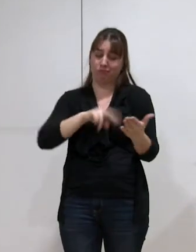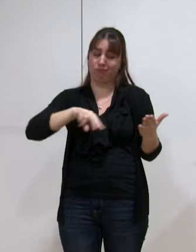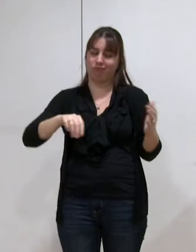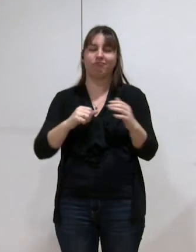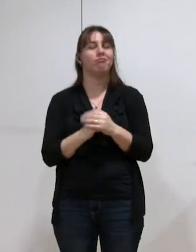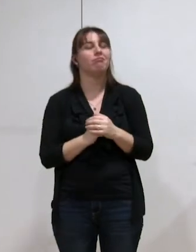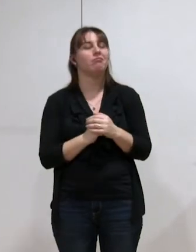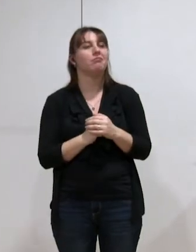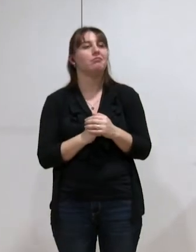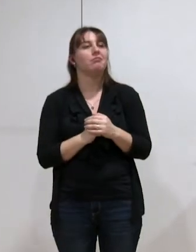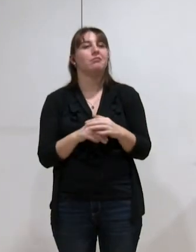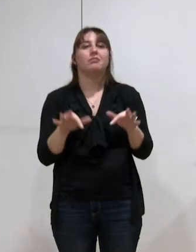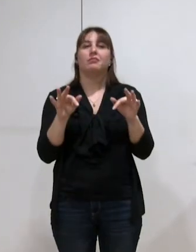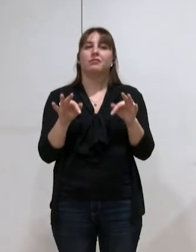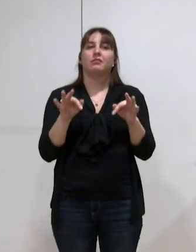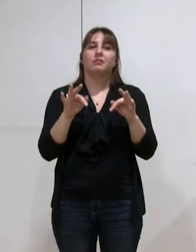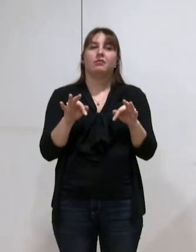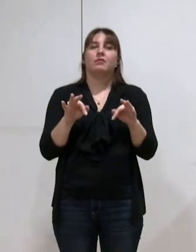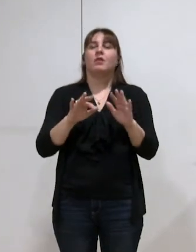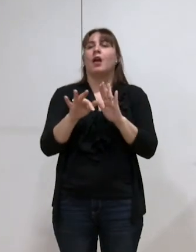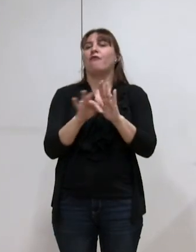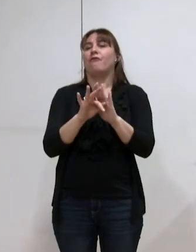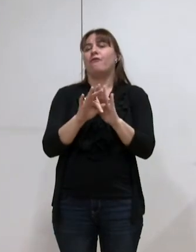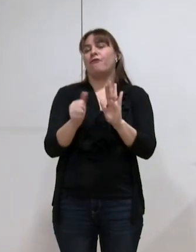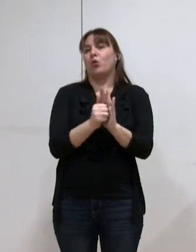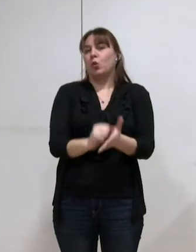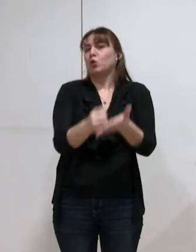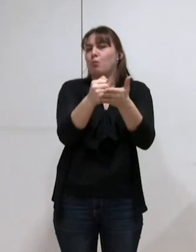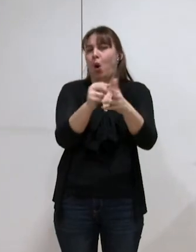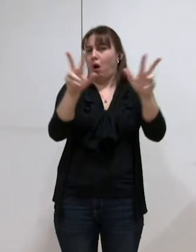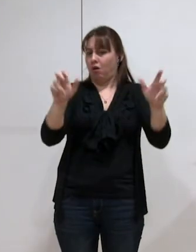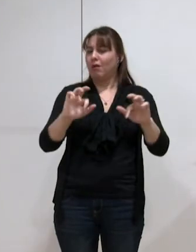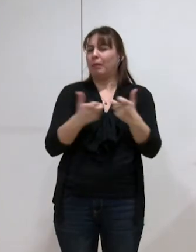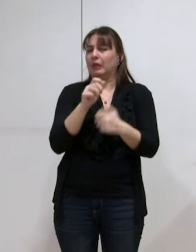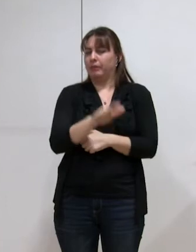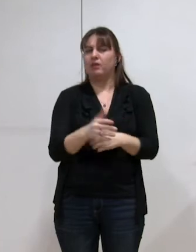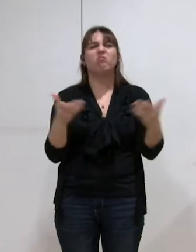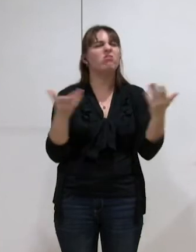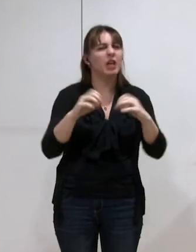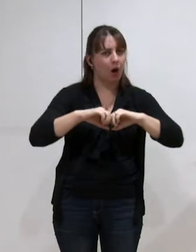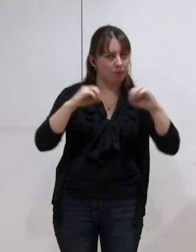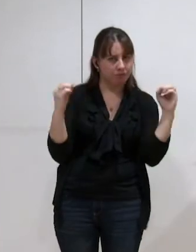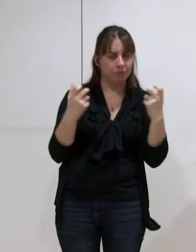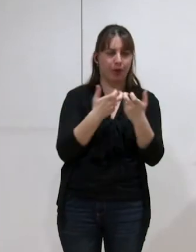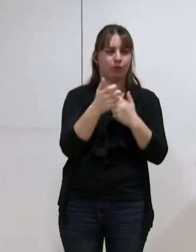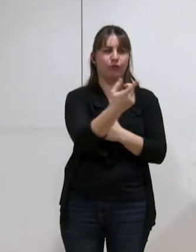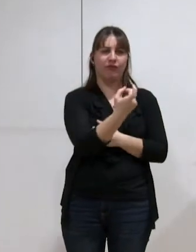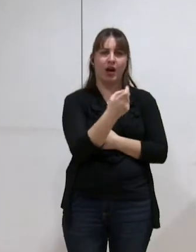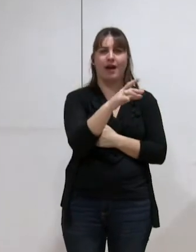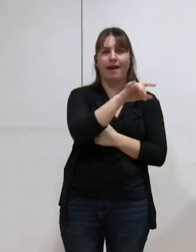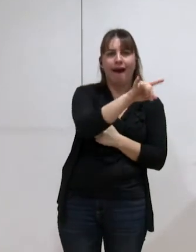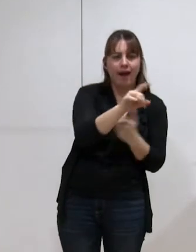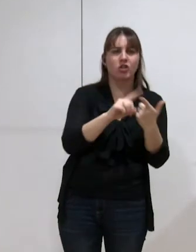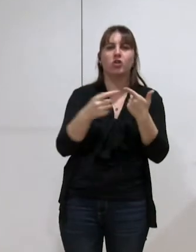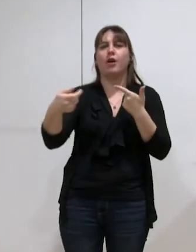considérations sur le coût des fonctions support. les fonctions support, c'est quoi ? Ce sont les fonctions qui sont liées aux ressources humaines, aux